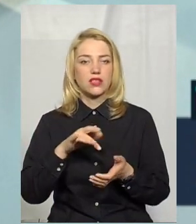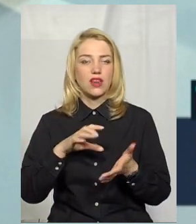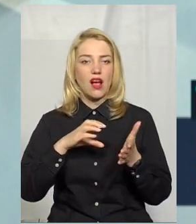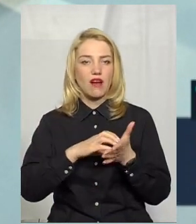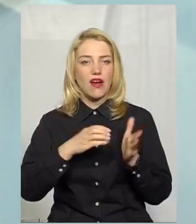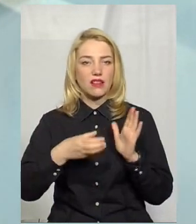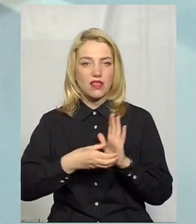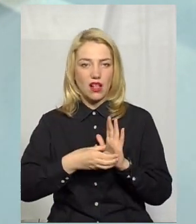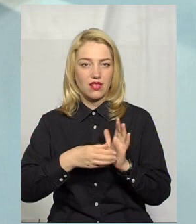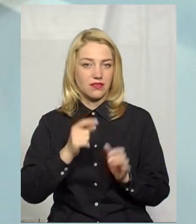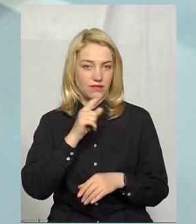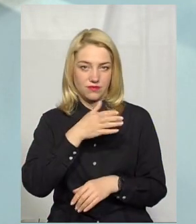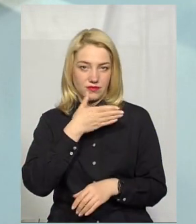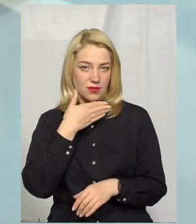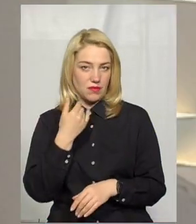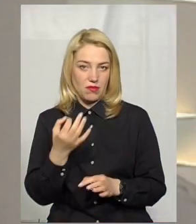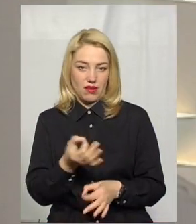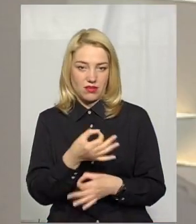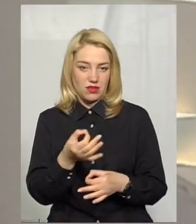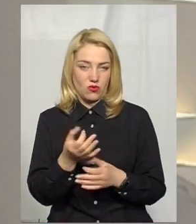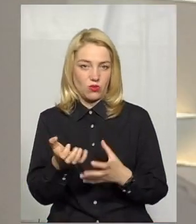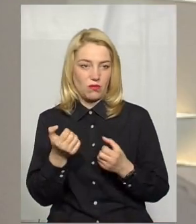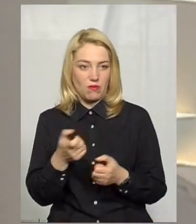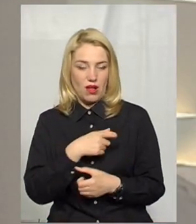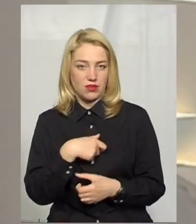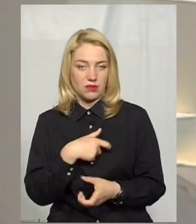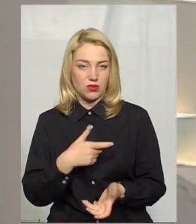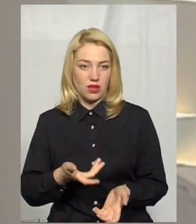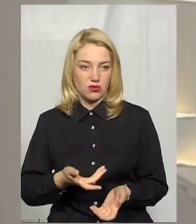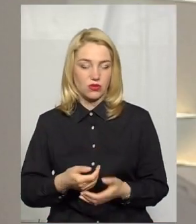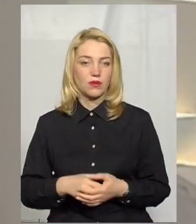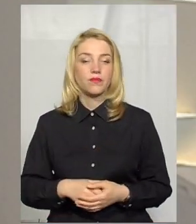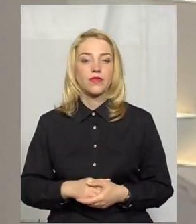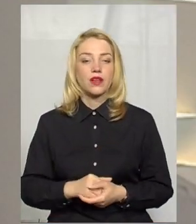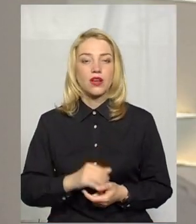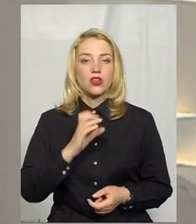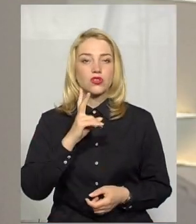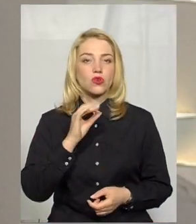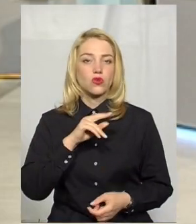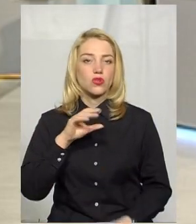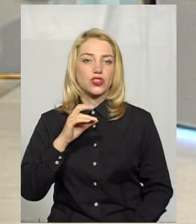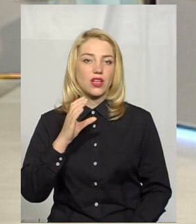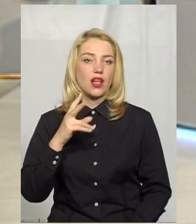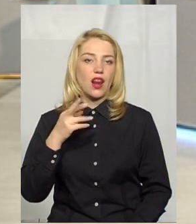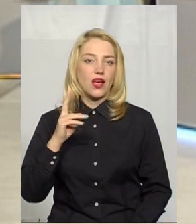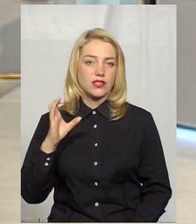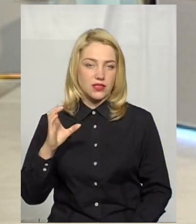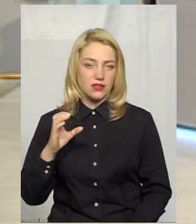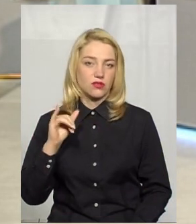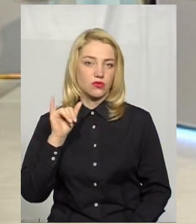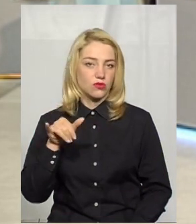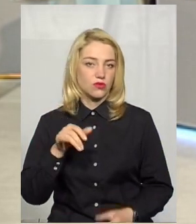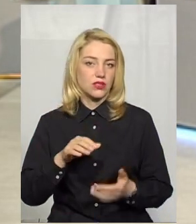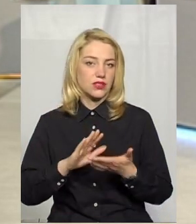ця адреса, але там немає ніякої депутатської приймальні. В Олександра Скочеляса там ситуація досить